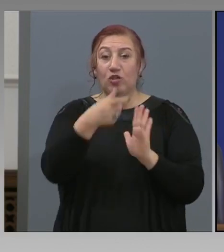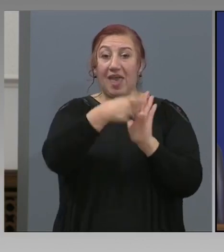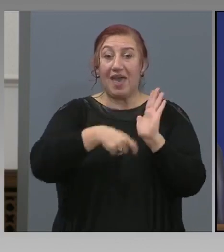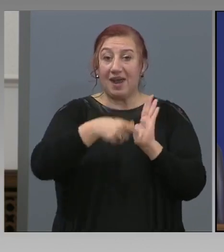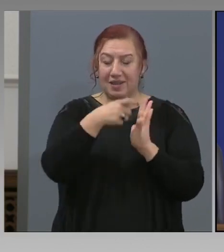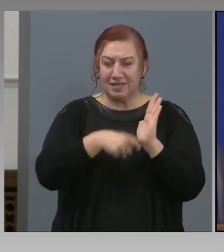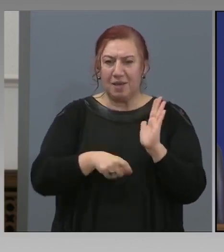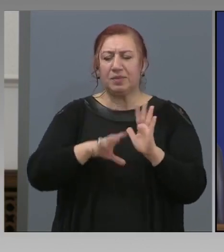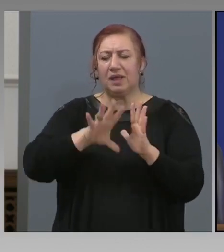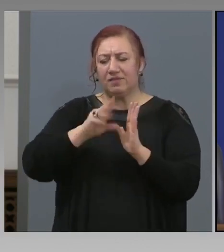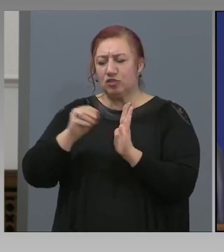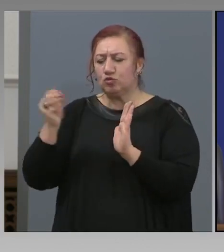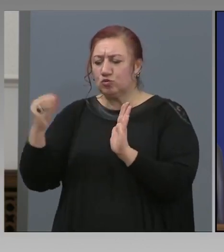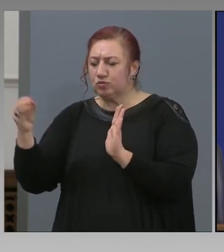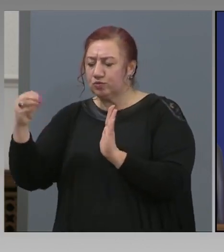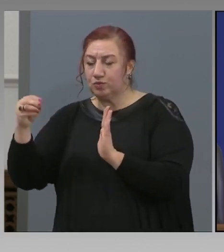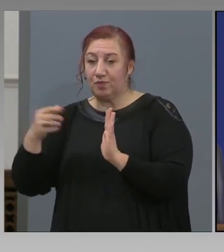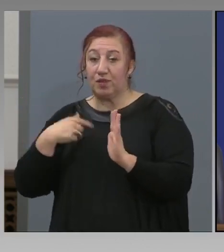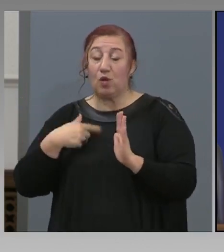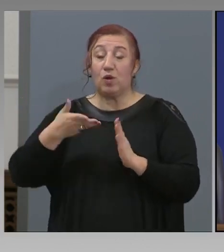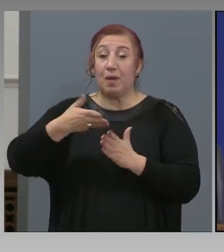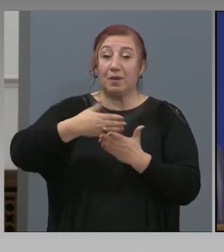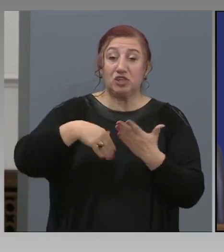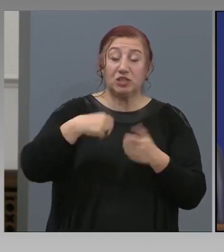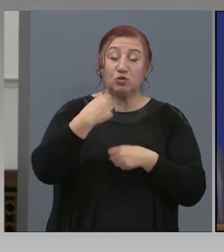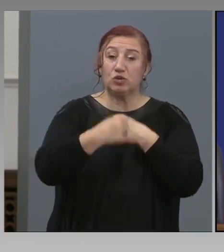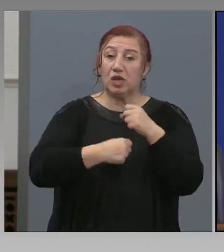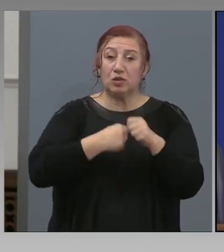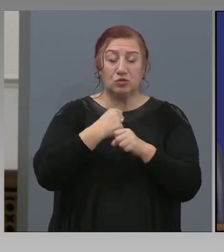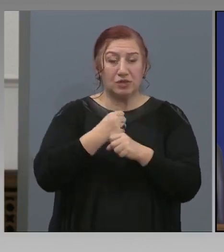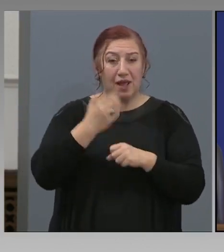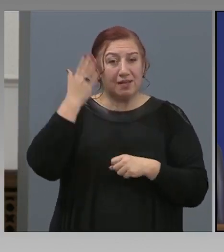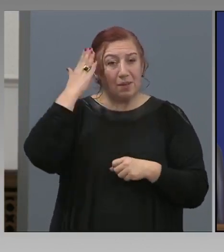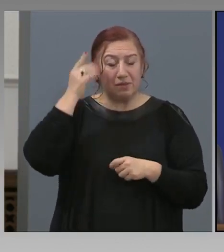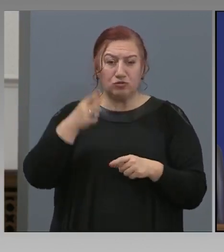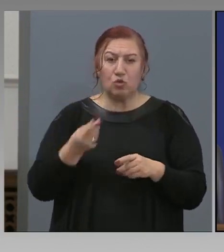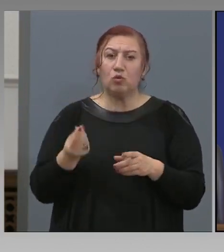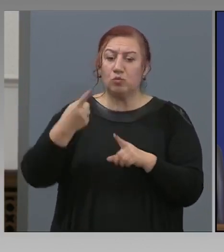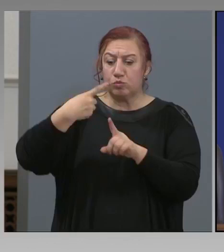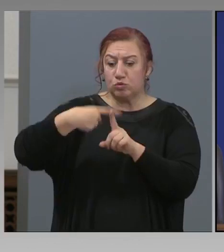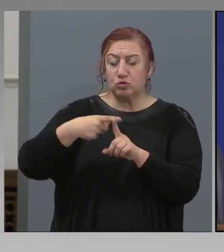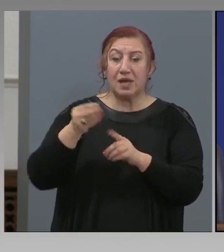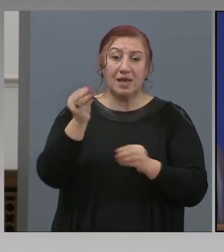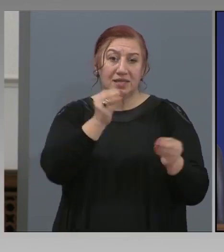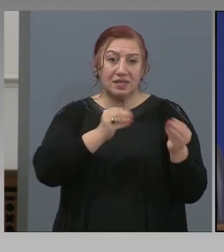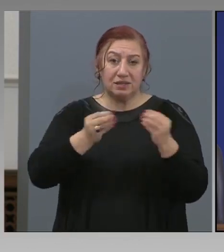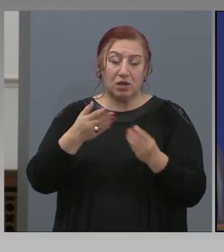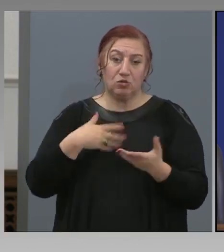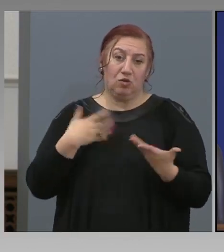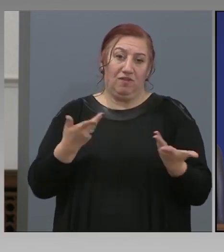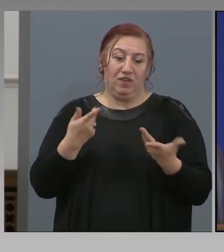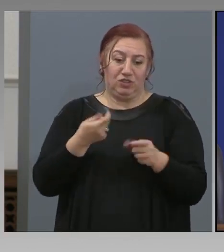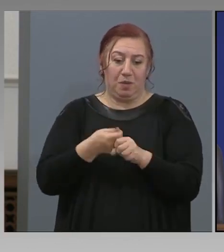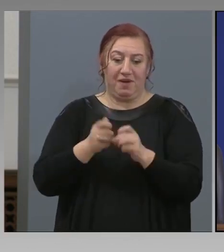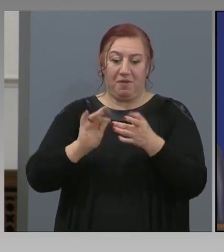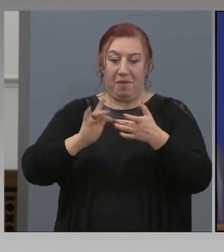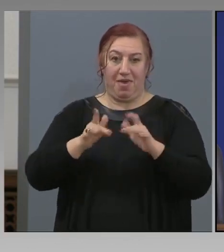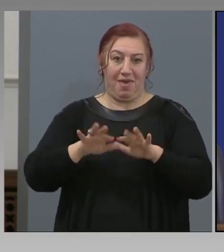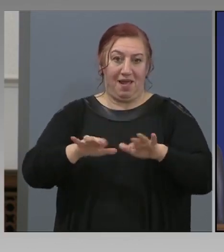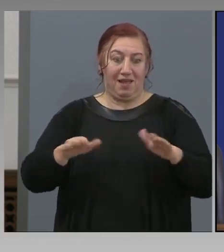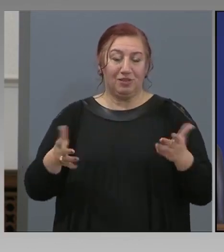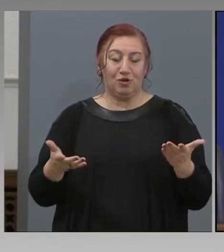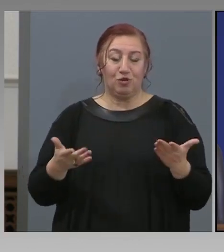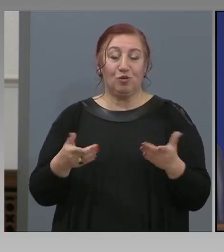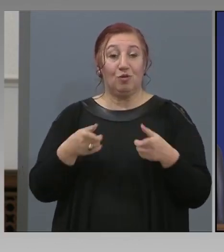Ние голяма част от дейността на правителството, включително и заседанията вече, е на електронни носители. Няма Ма да и за гражданите. Така